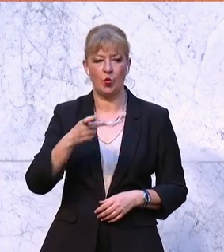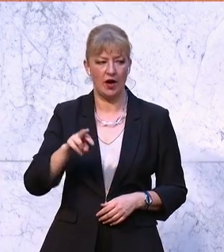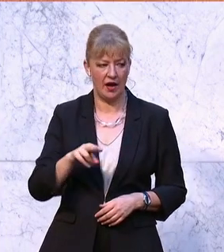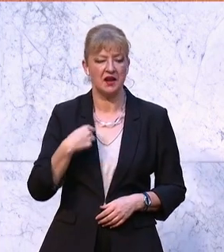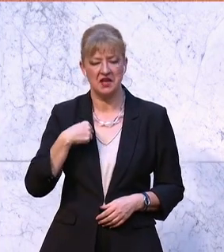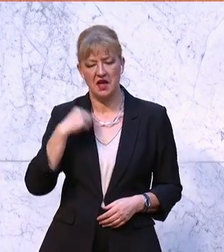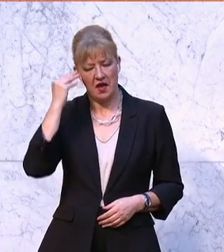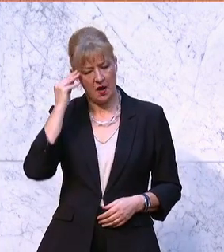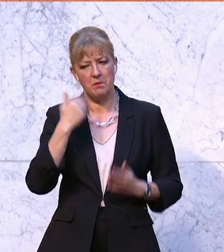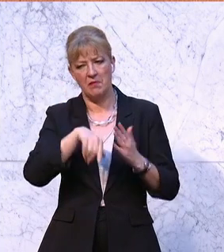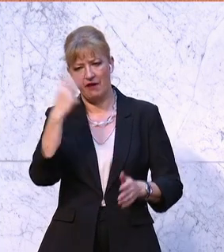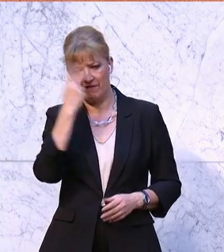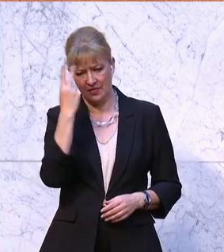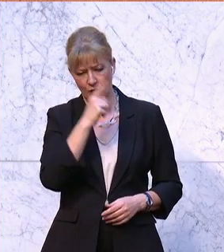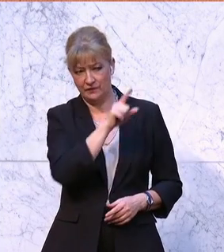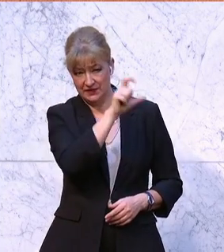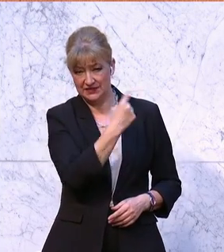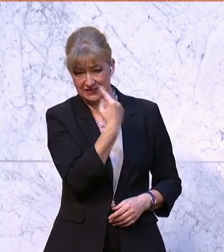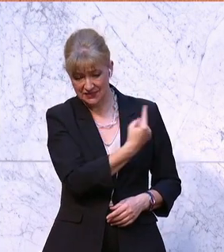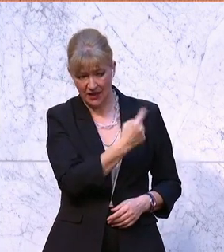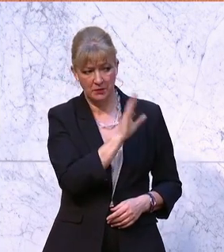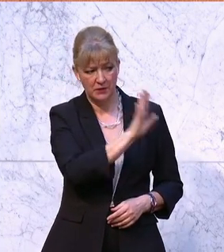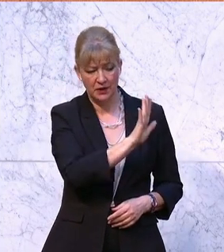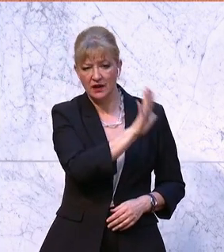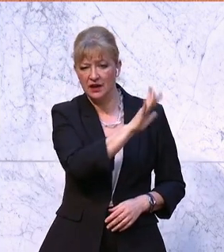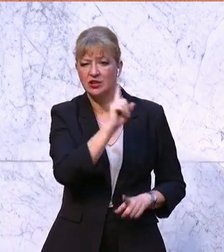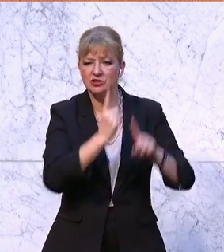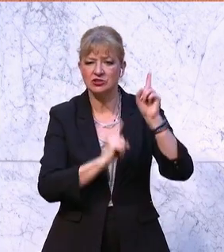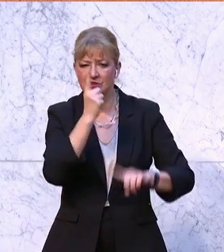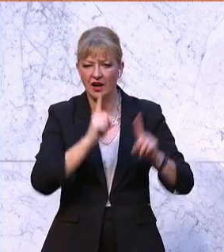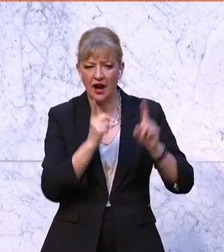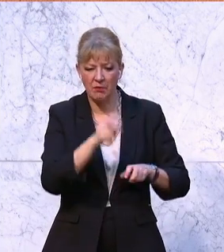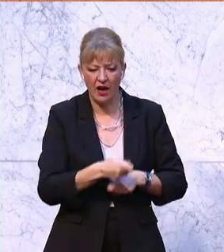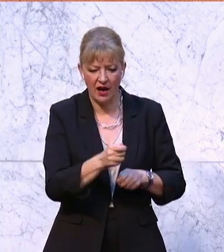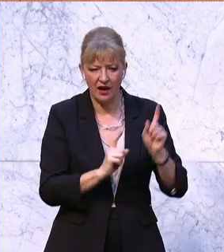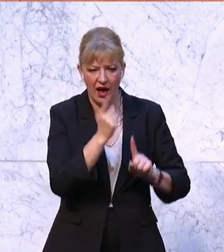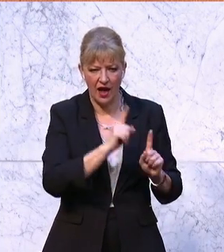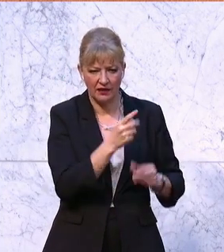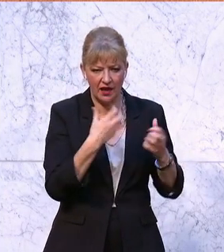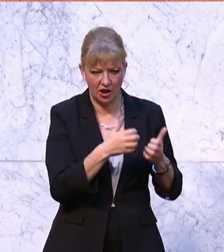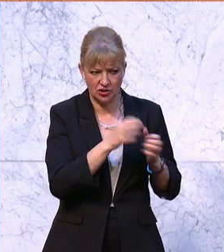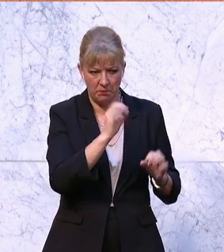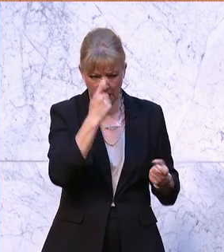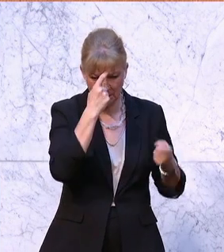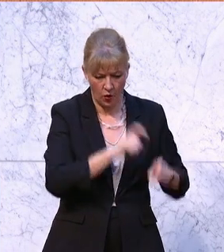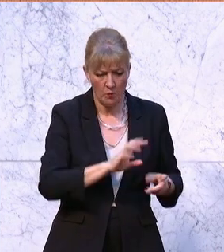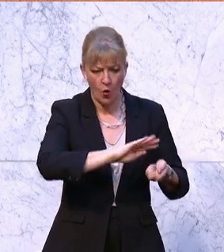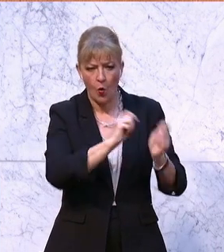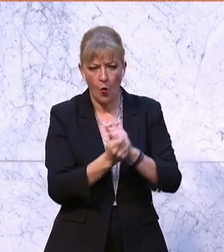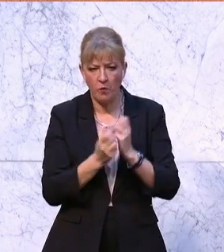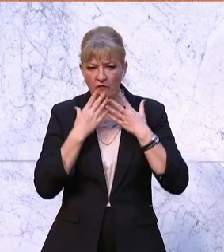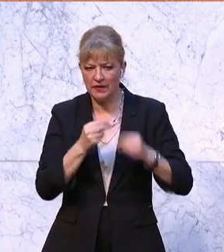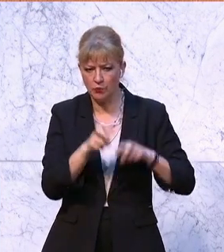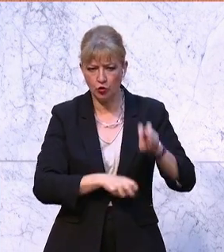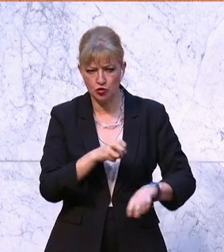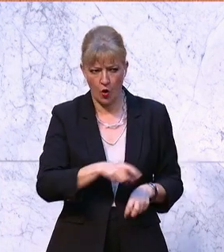es wäre vernünftiger, wenn du dich einmal um eure Schrebergartengeschichten kümmern würdest, um Widmungssteuern und so weiter.